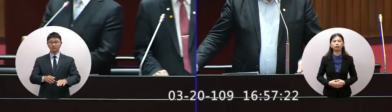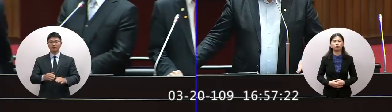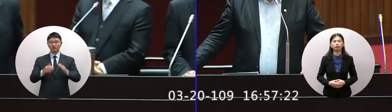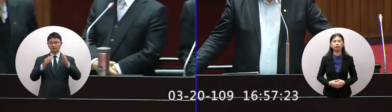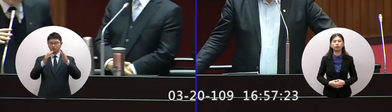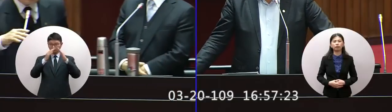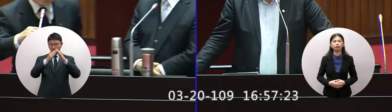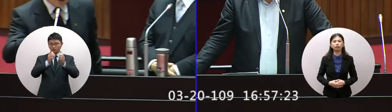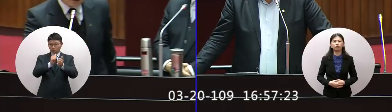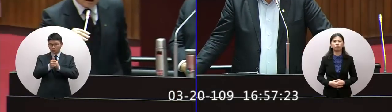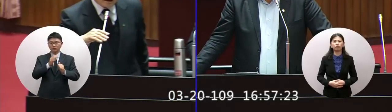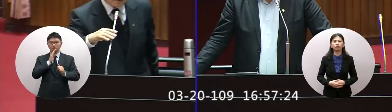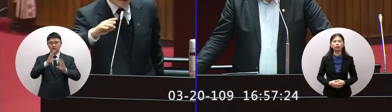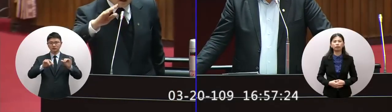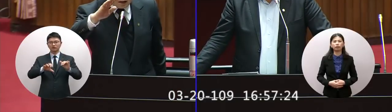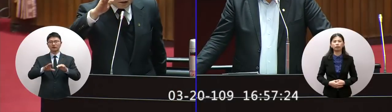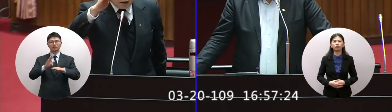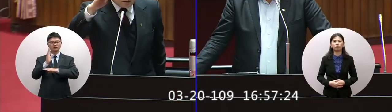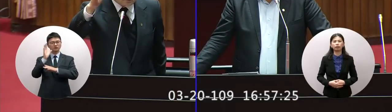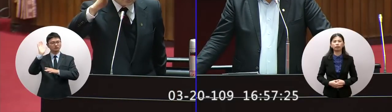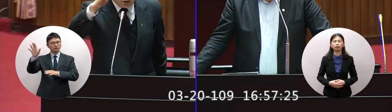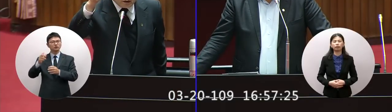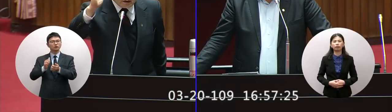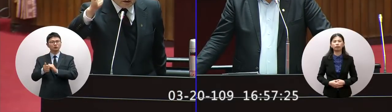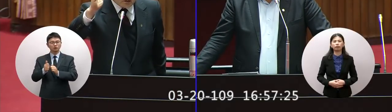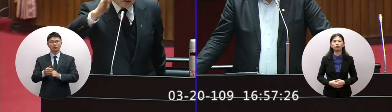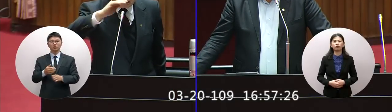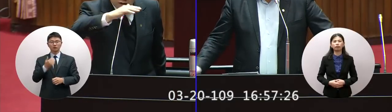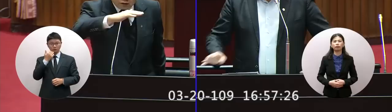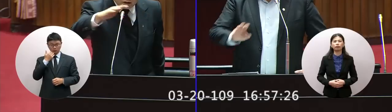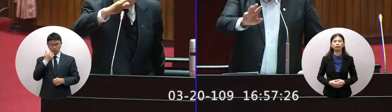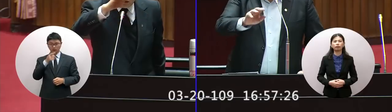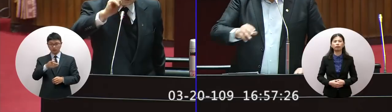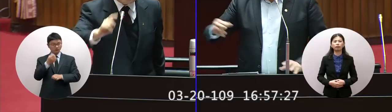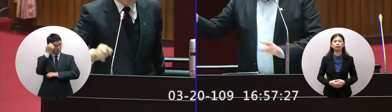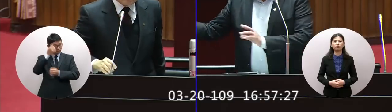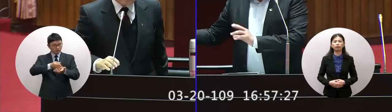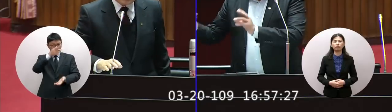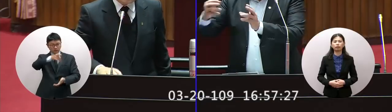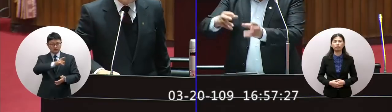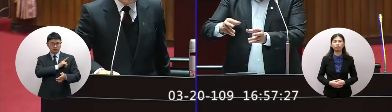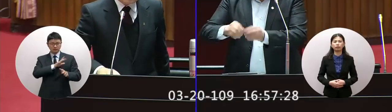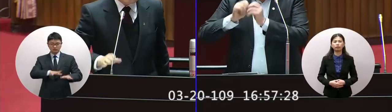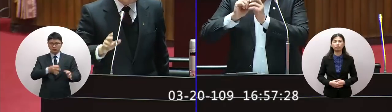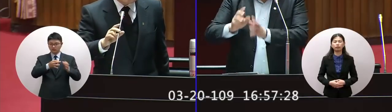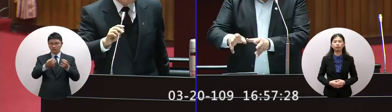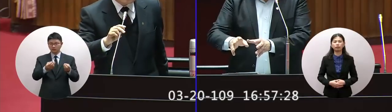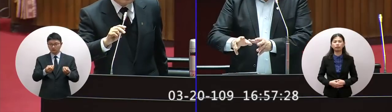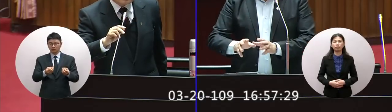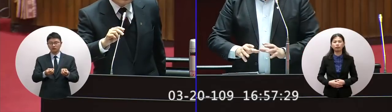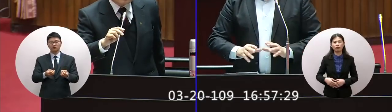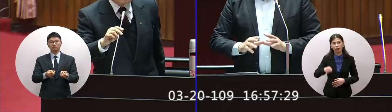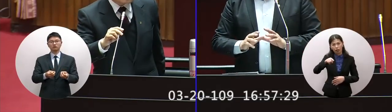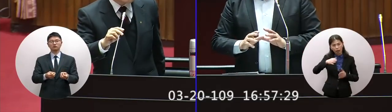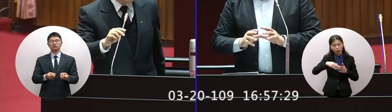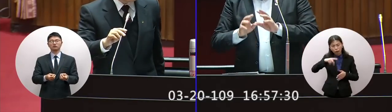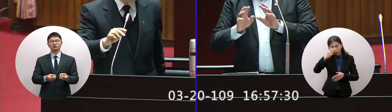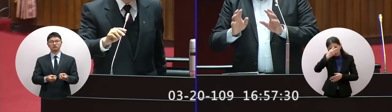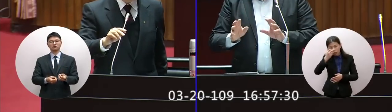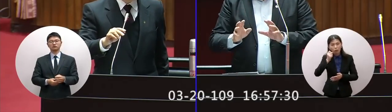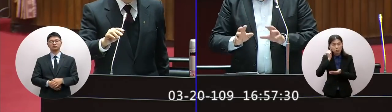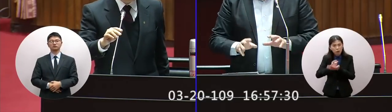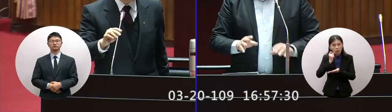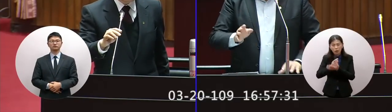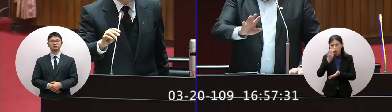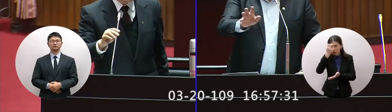稅是地方稅不過我們現在的做法是這樣子它只要沒有營業的話你們現在做的還要去看而且每個月要看然後呢